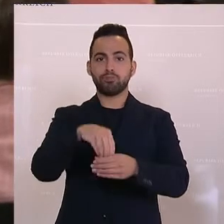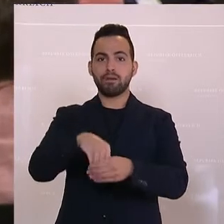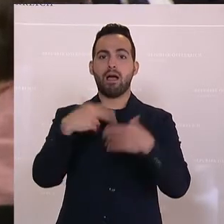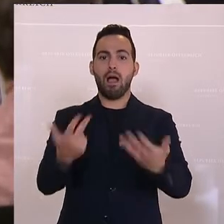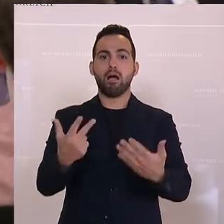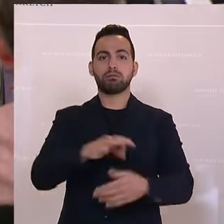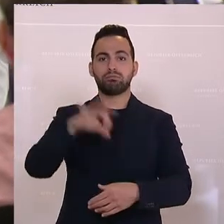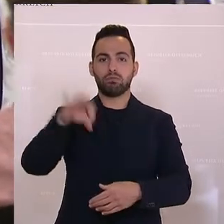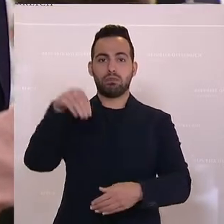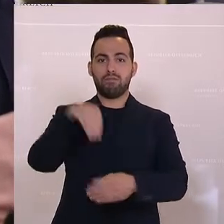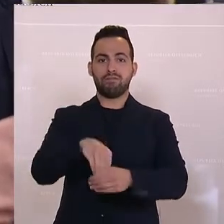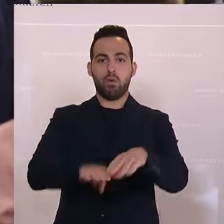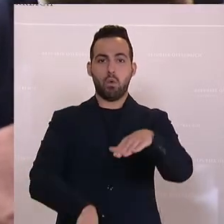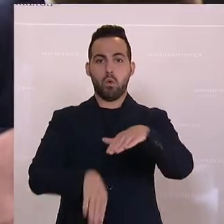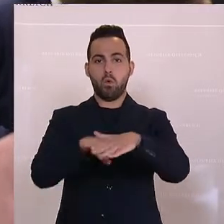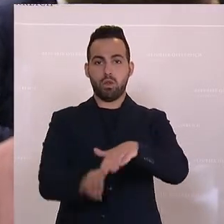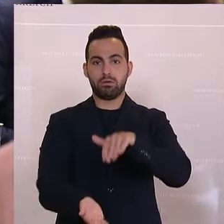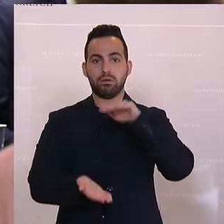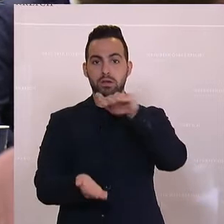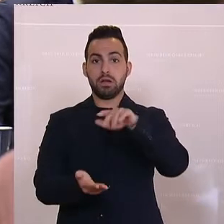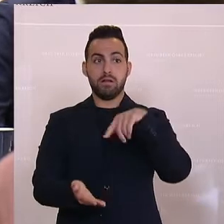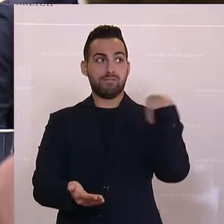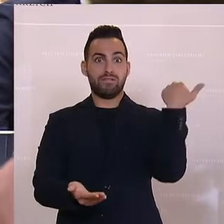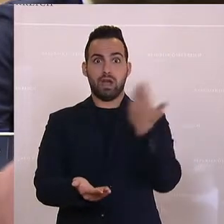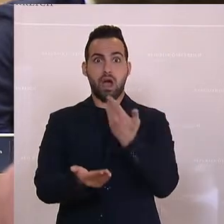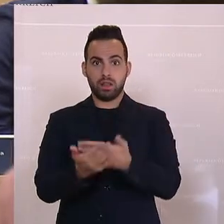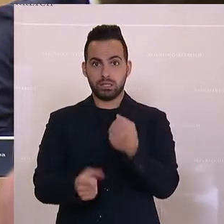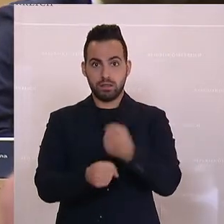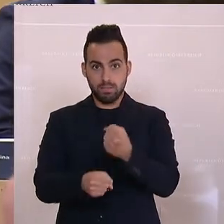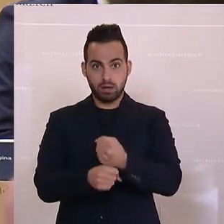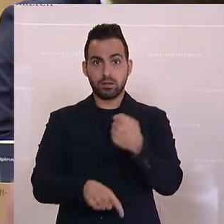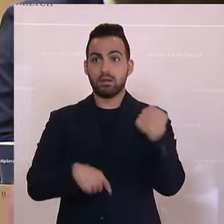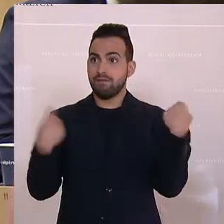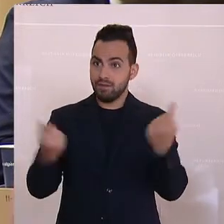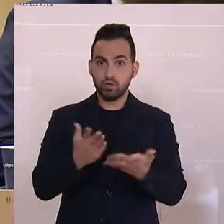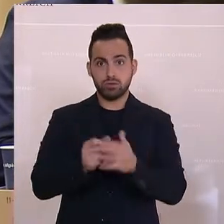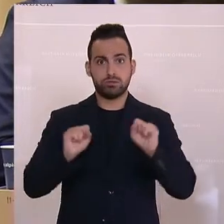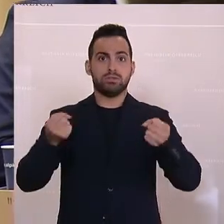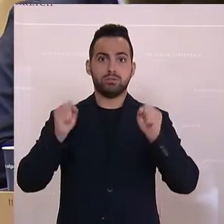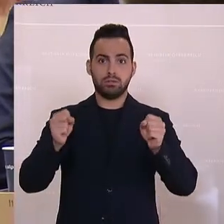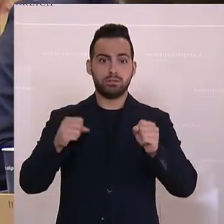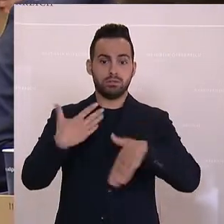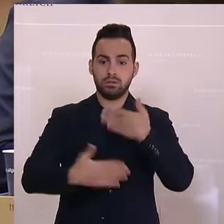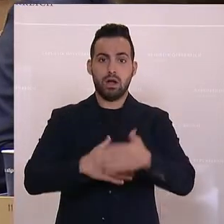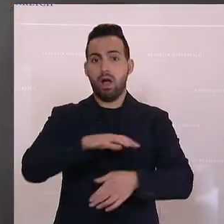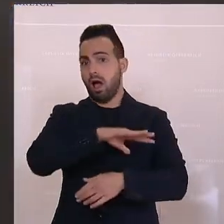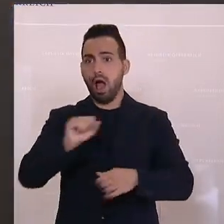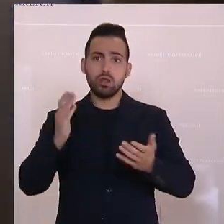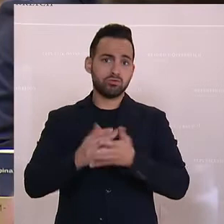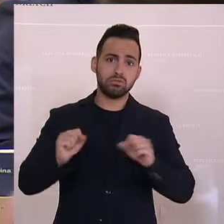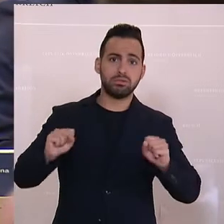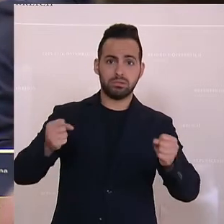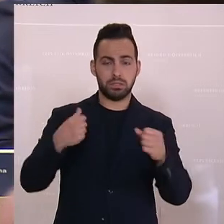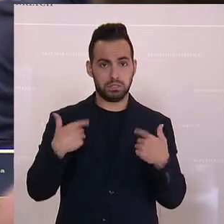80 Prozent gefüllt und wir haben alles gemacht und wir haben alles und wir haben alles gemacht und es haben alle alles gemacht,